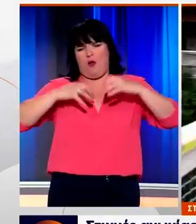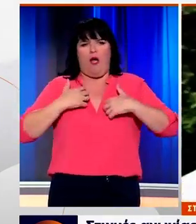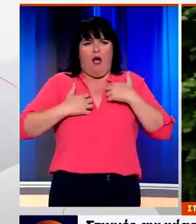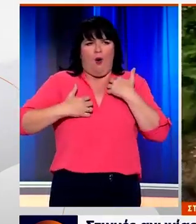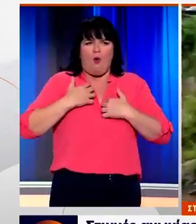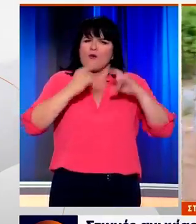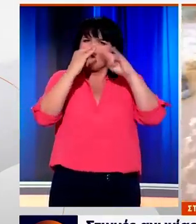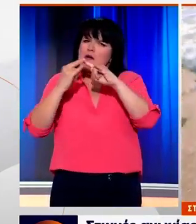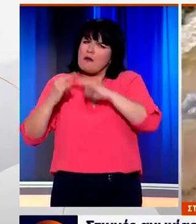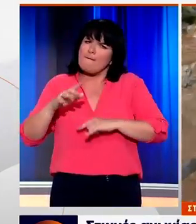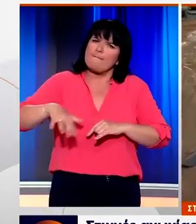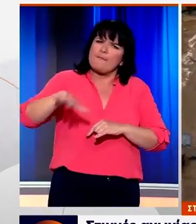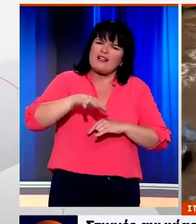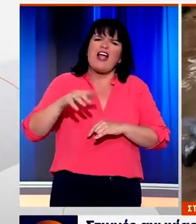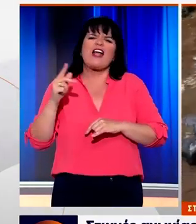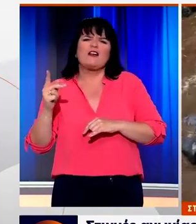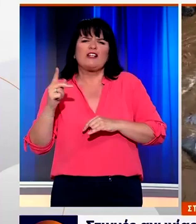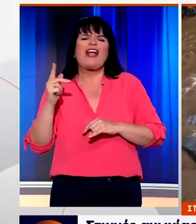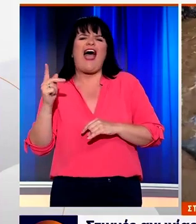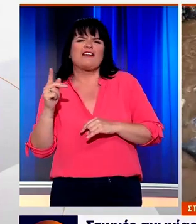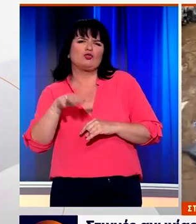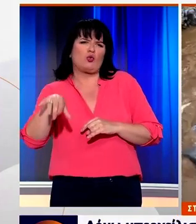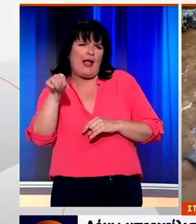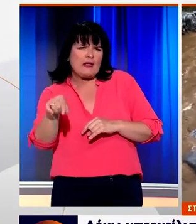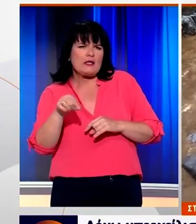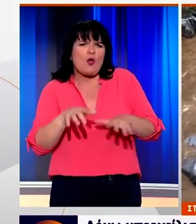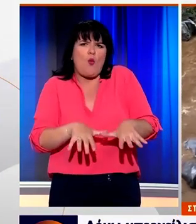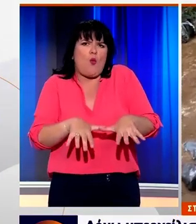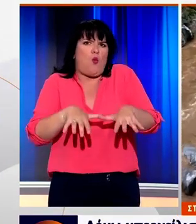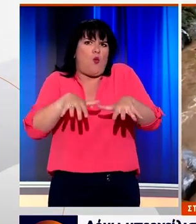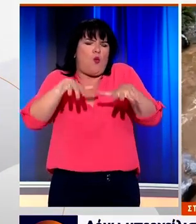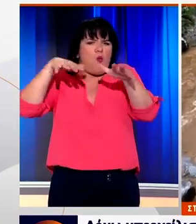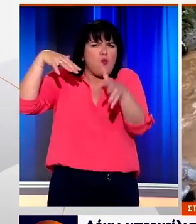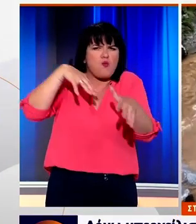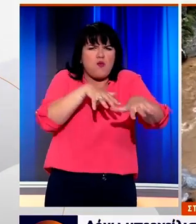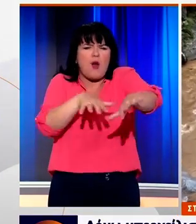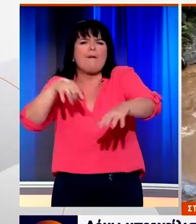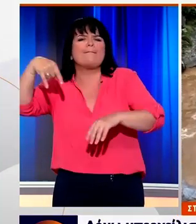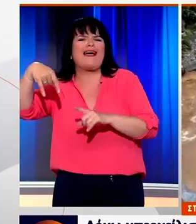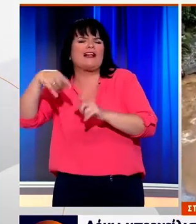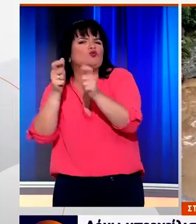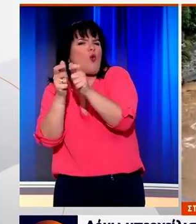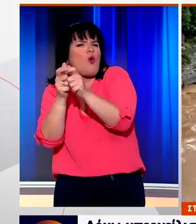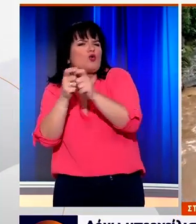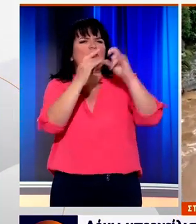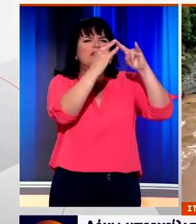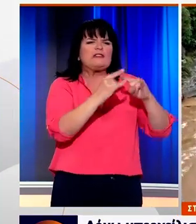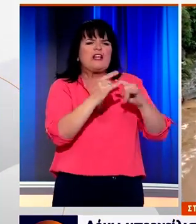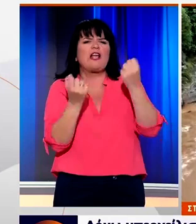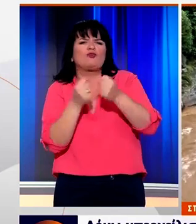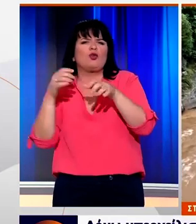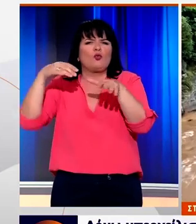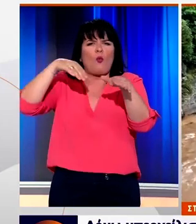αγωνίας για κατασκηνοτές στην περιοχή Καβοντόρο στην Κάριστο. Λόγω υπερχείλησης χυμάρου κοντά στο χωριό Πλατανιστός, μία σκηνή και ένα αυτοκίνητο